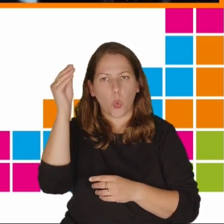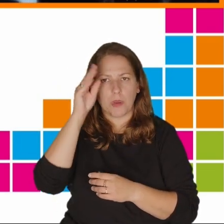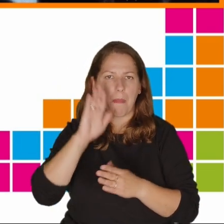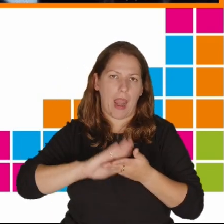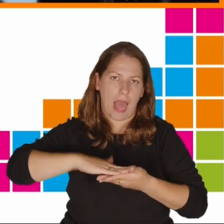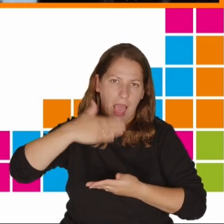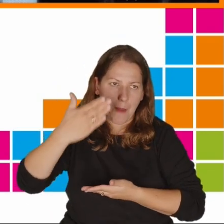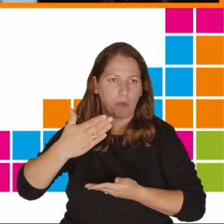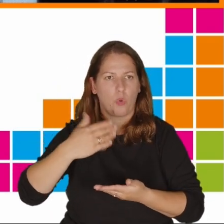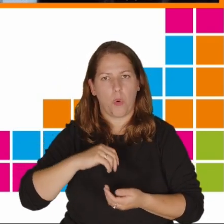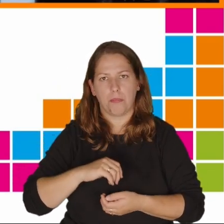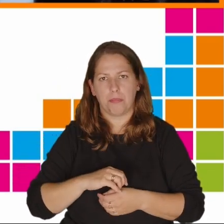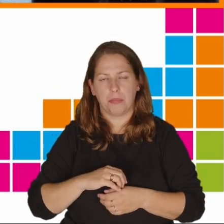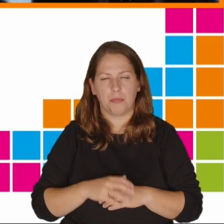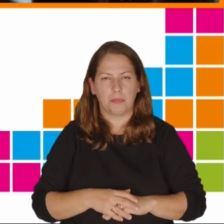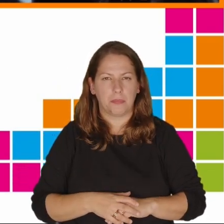laptopa